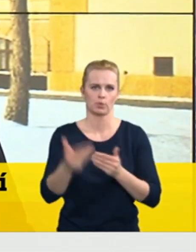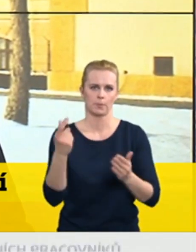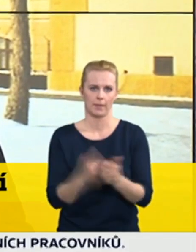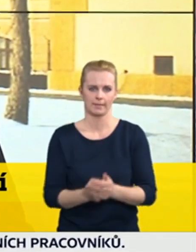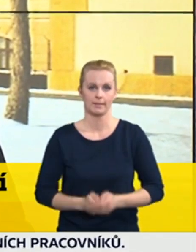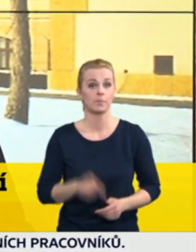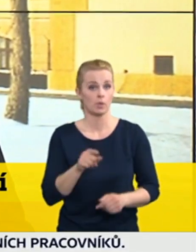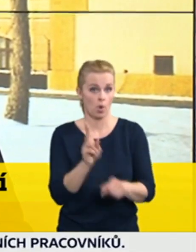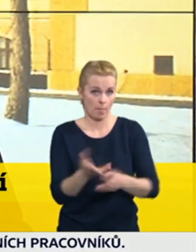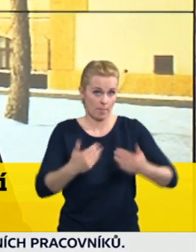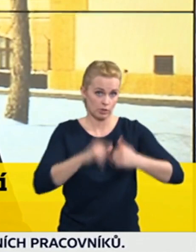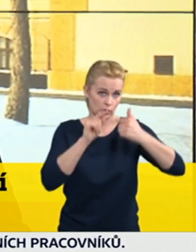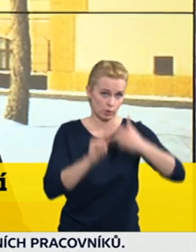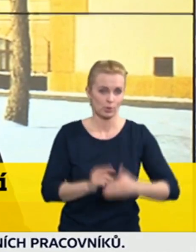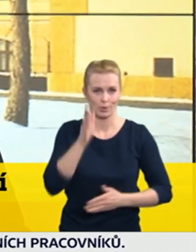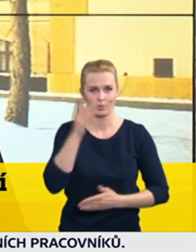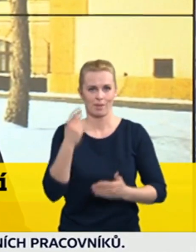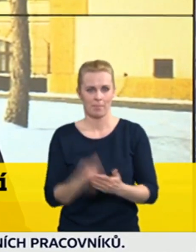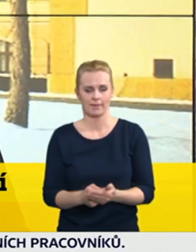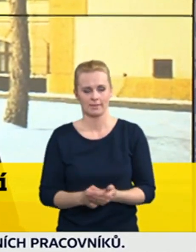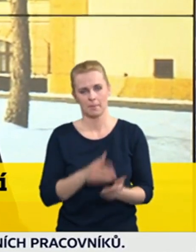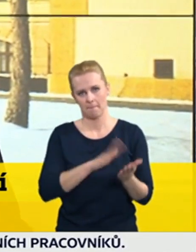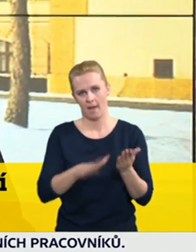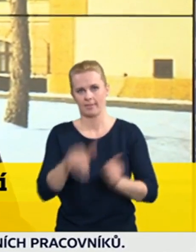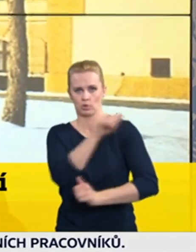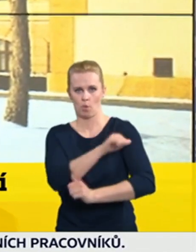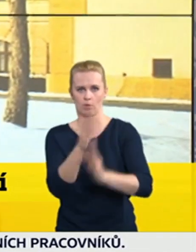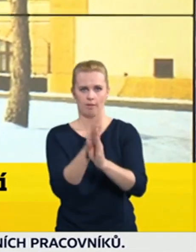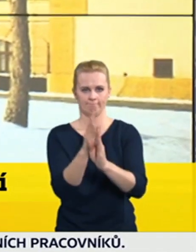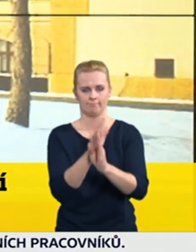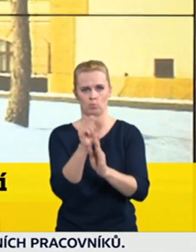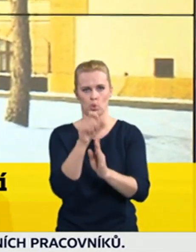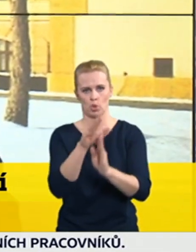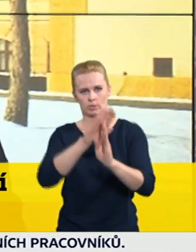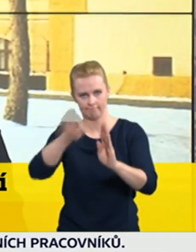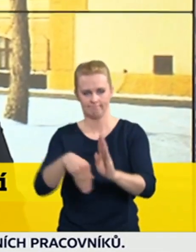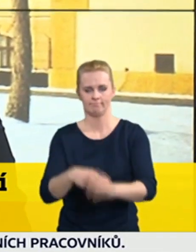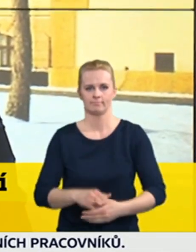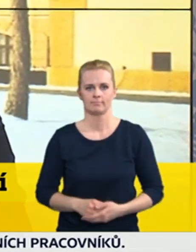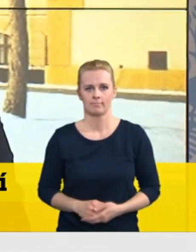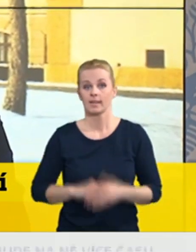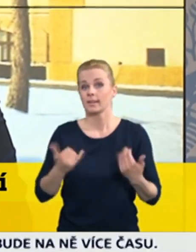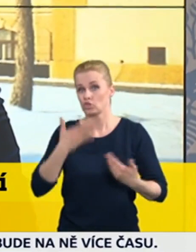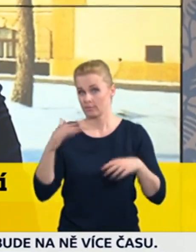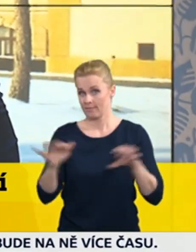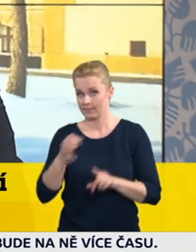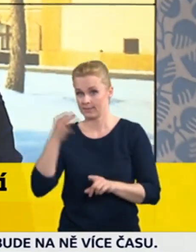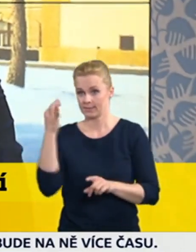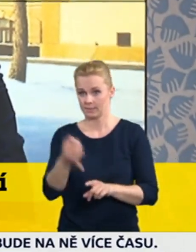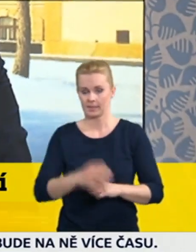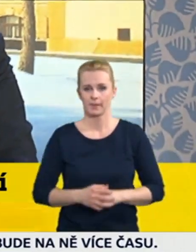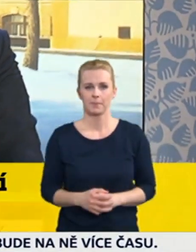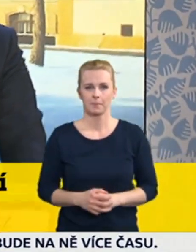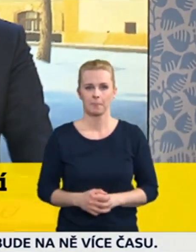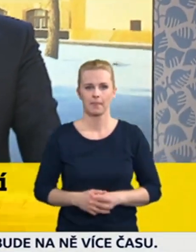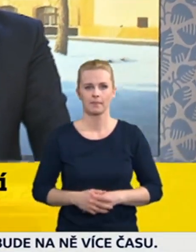v platnost o půlnoci zpátka na sobotu. Děkuji. Dotazy? Česká televize? Ještě platnér Česká televize. Jestli to nějak zaznělo,